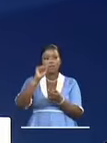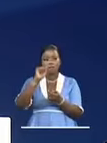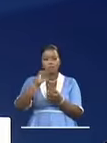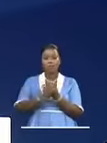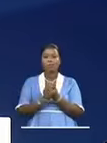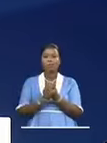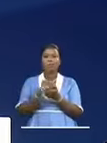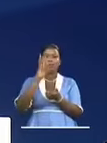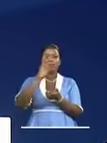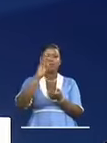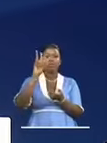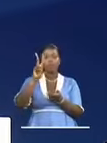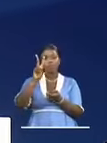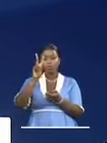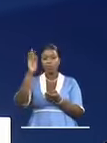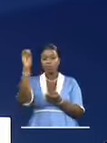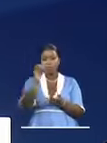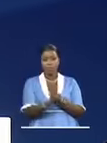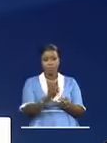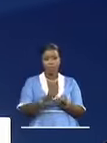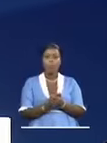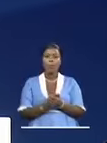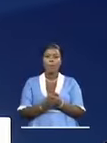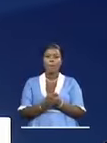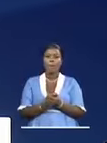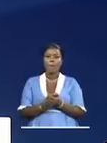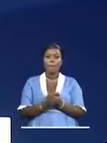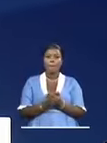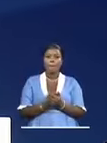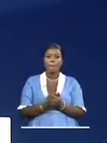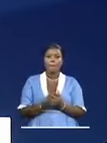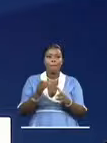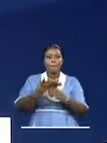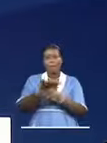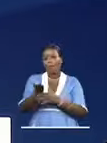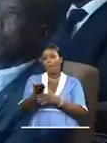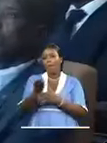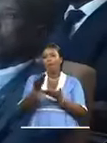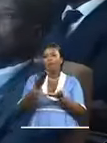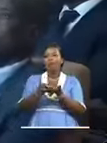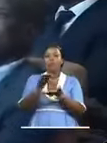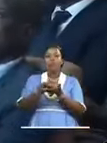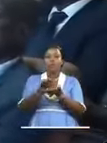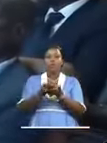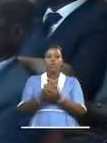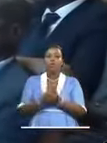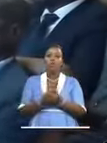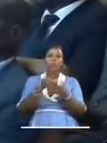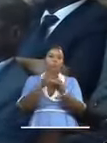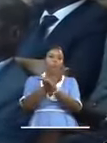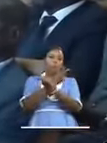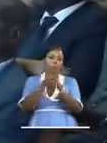62% seront exécutés de façon générale et classique par le budget classique, le budget public.